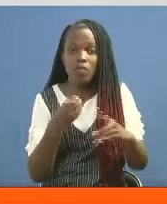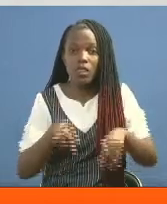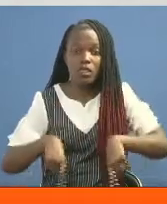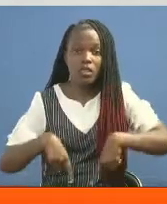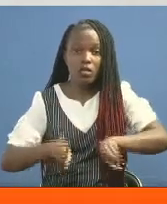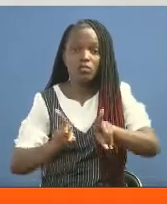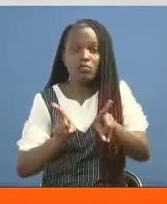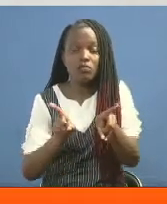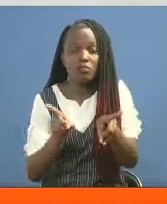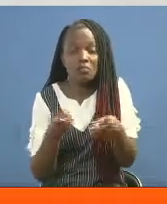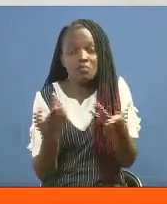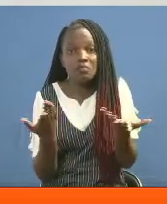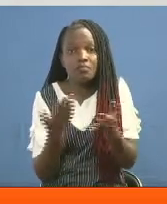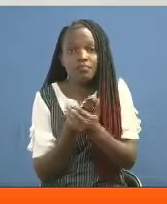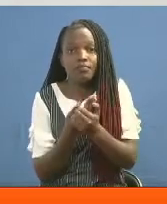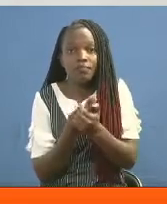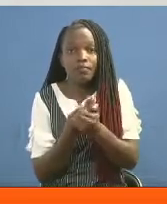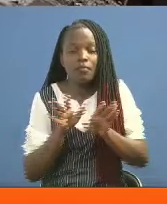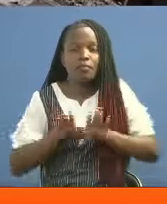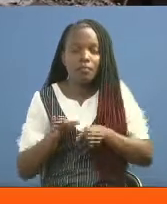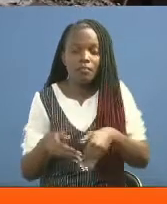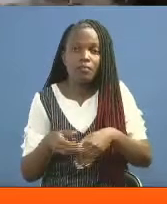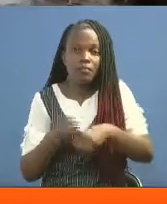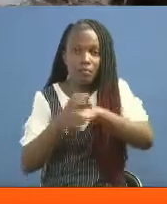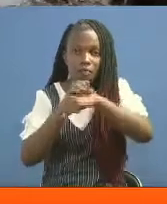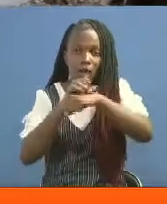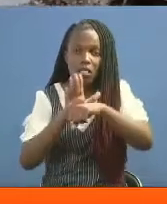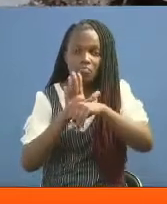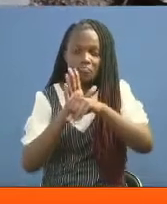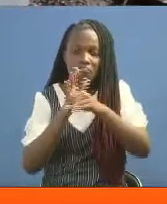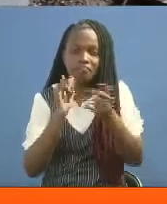being pregnant, respective of them being married early.